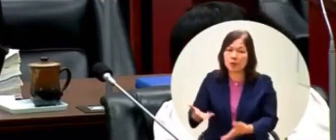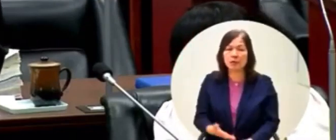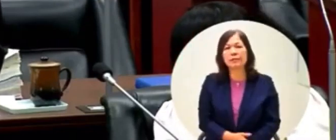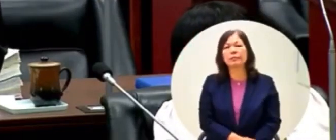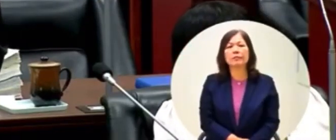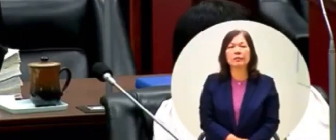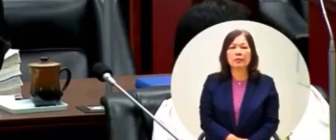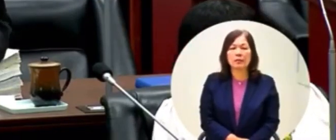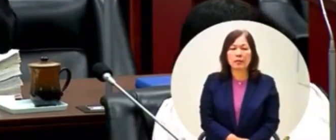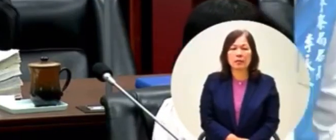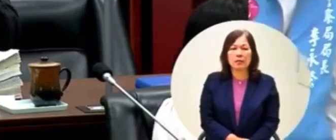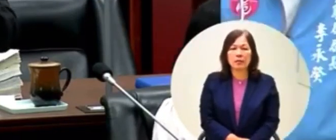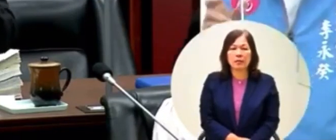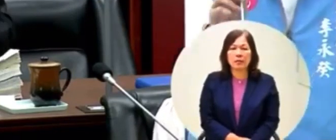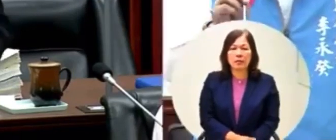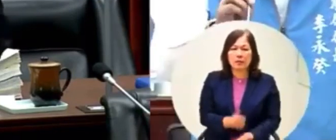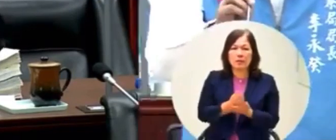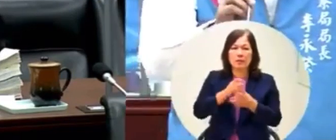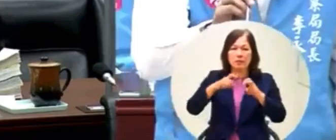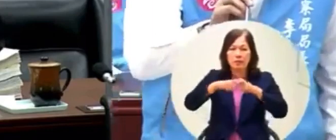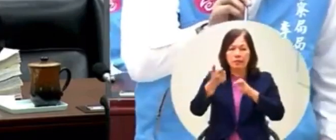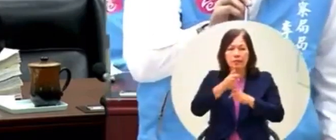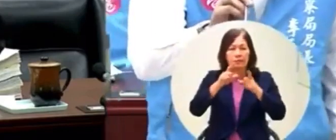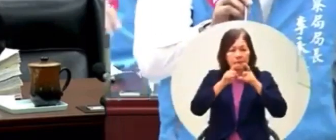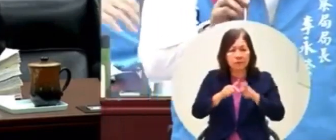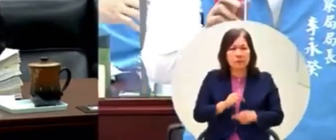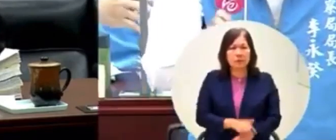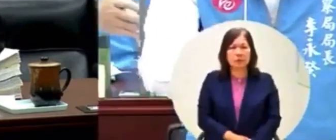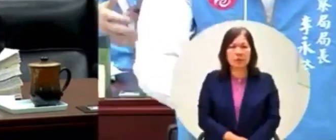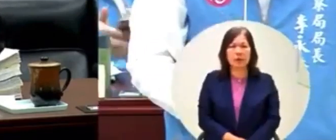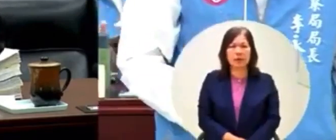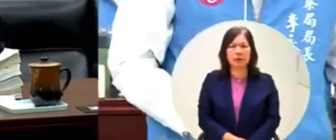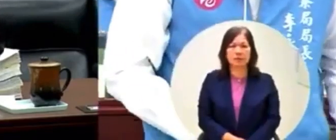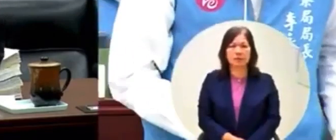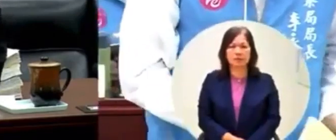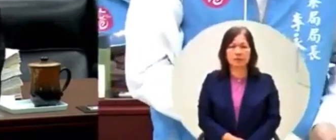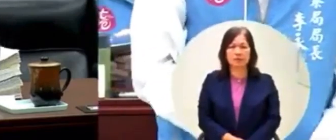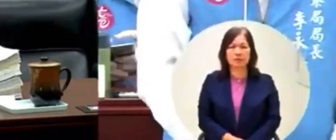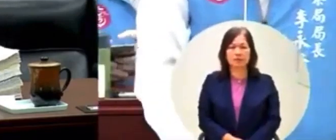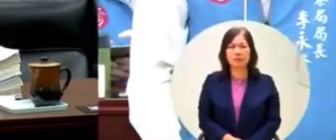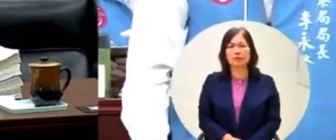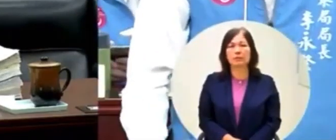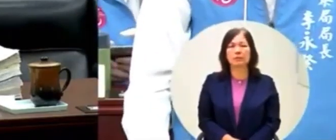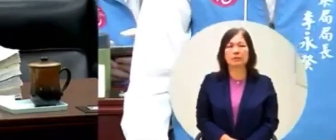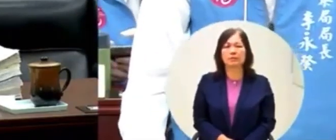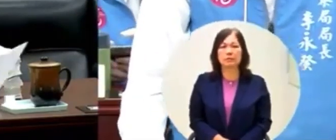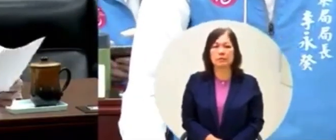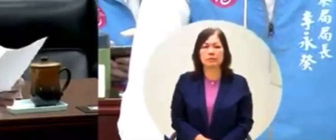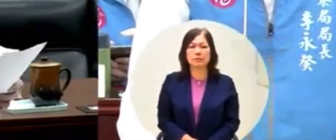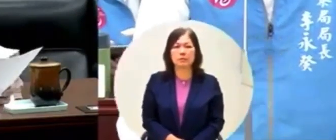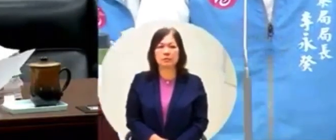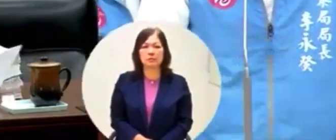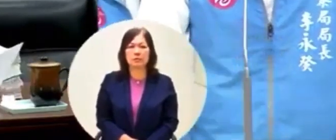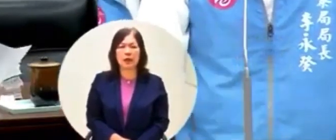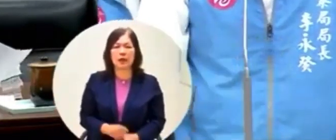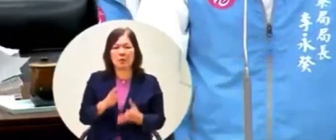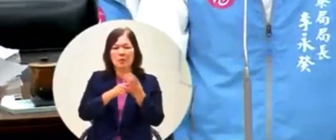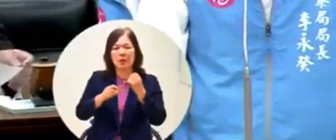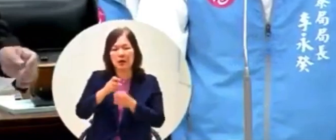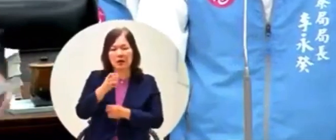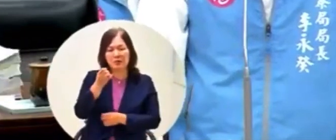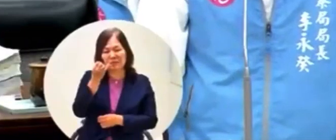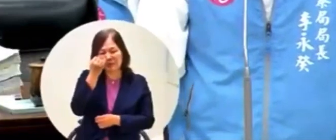請李局長答覆謝謝主席謝謝李議員我跟你說十幾間沒有幾間